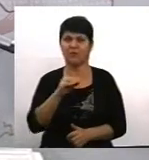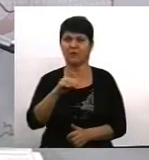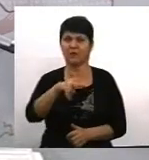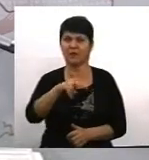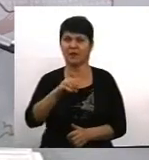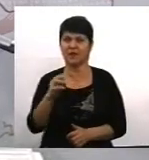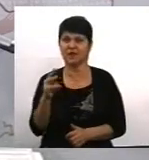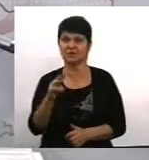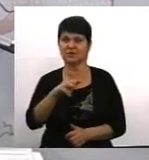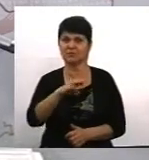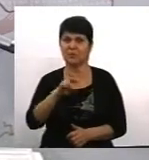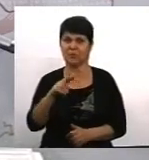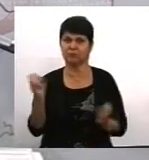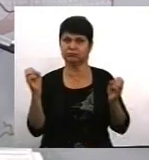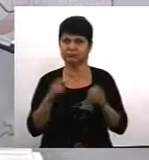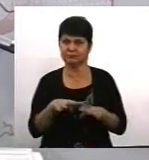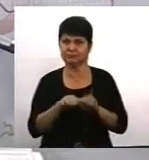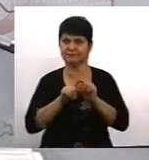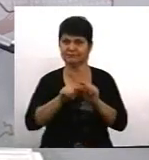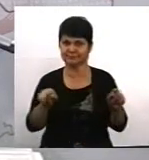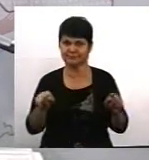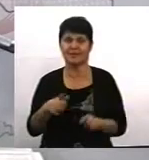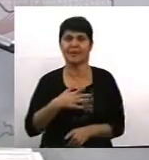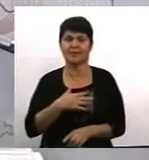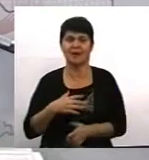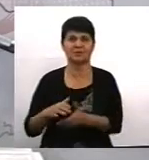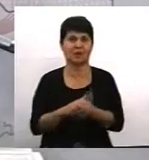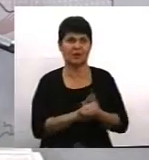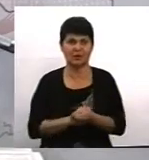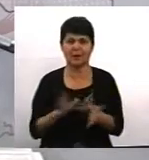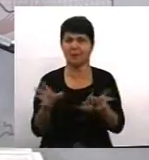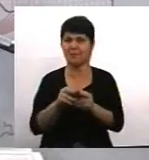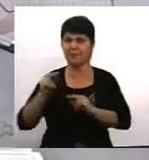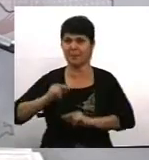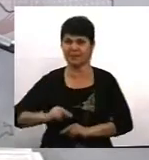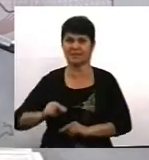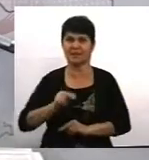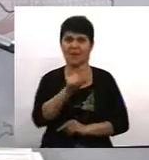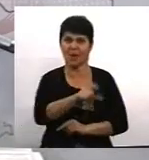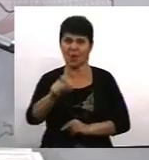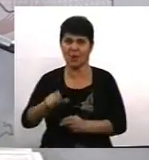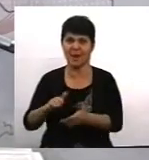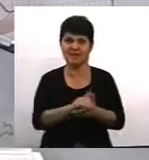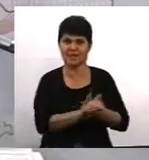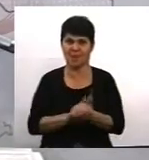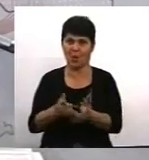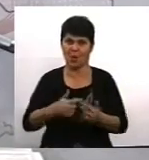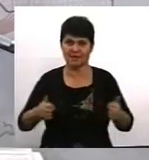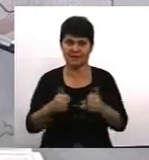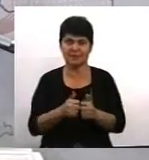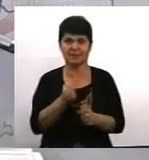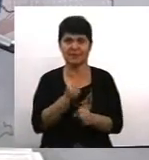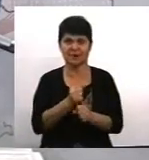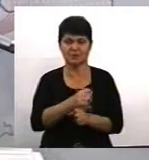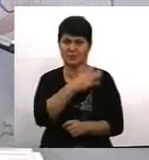наша громадська організація, наші партнерські громадські організації багато працюють в цій сфері. Ось тут у мене на столі навіть є